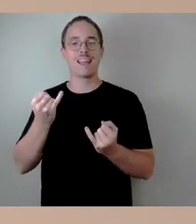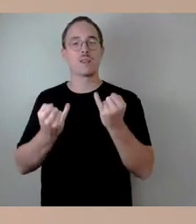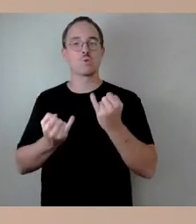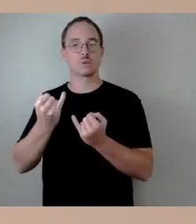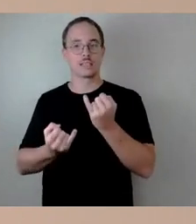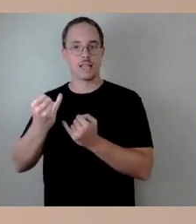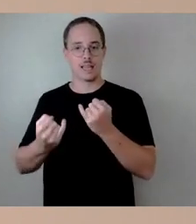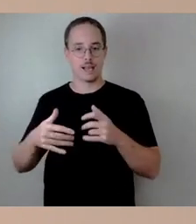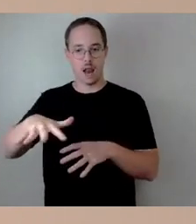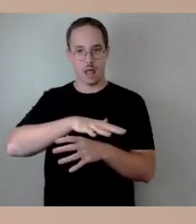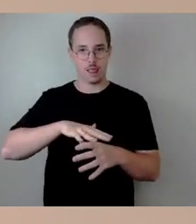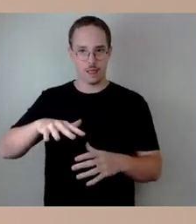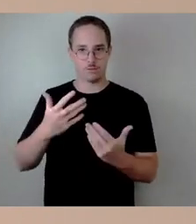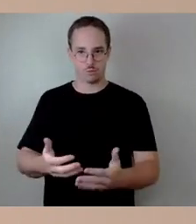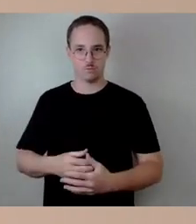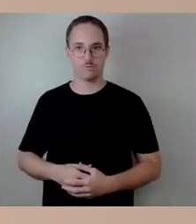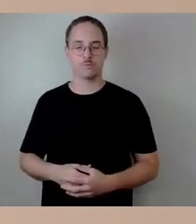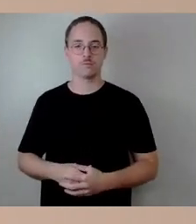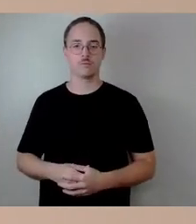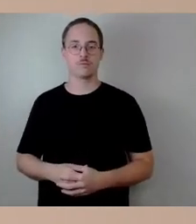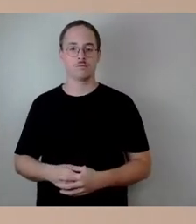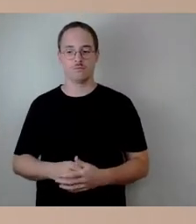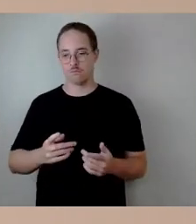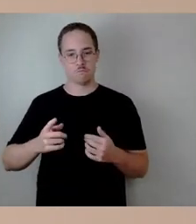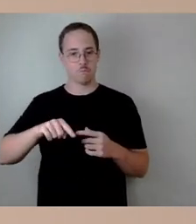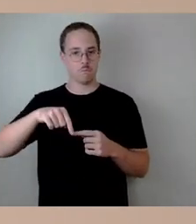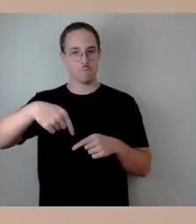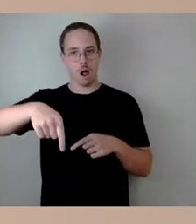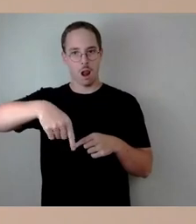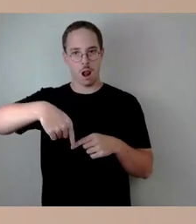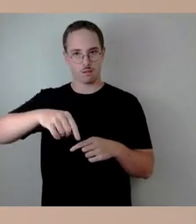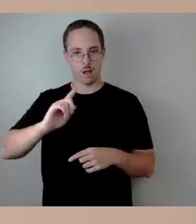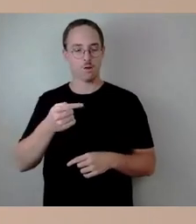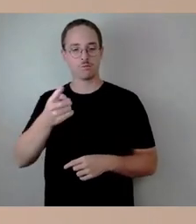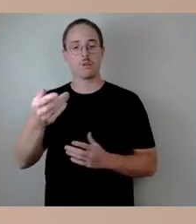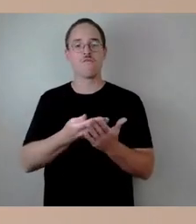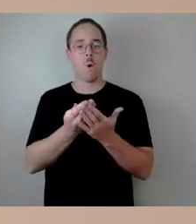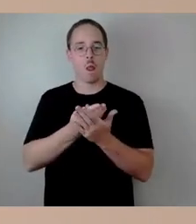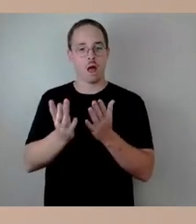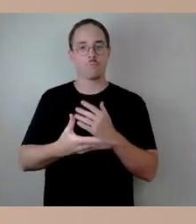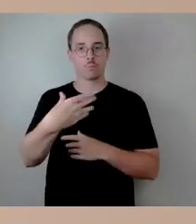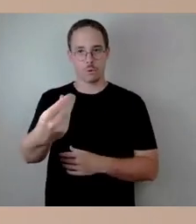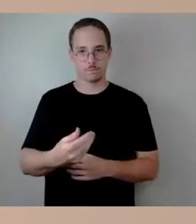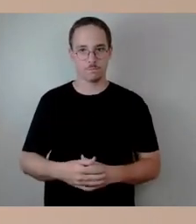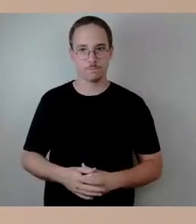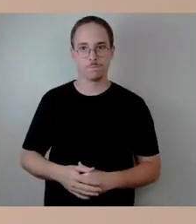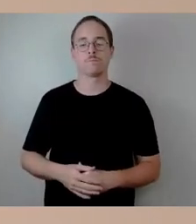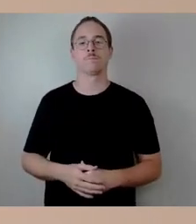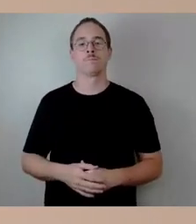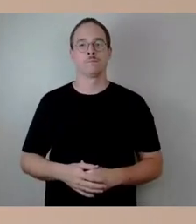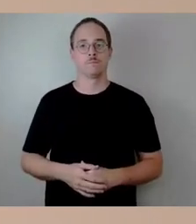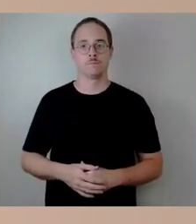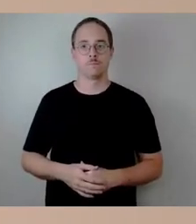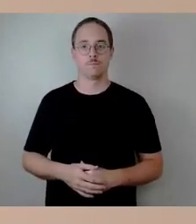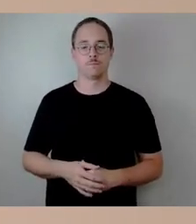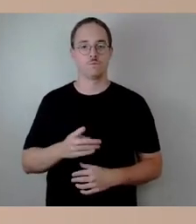eine Vorlage sozusagen auch zugehen. Das heißt, die Vorlage, die dann eben zu beraten ist im Bauausschuss, im